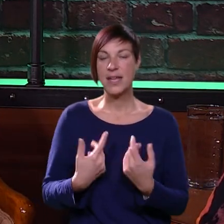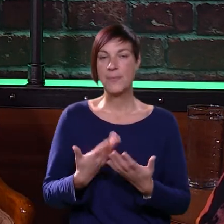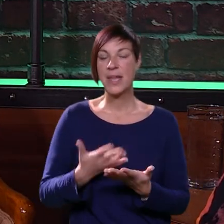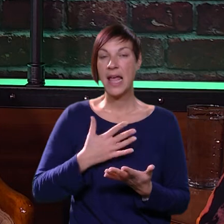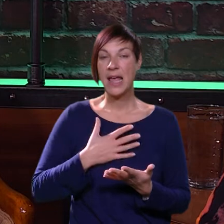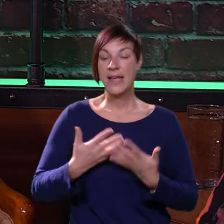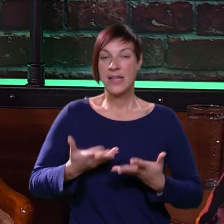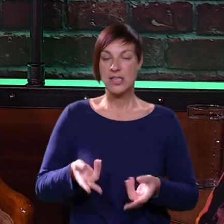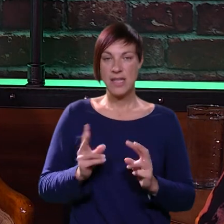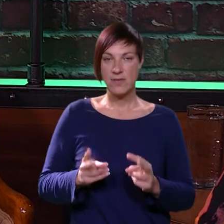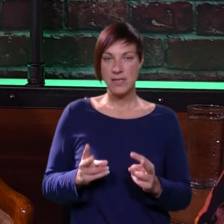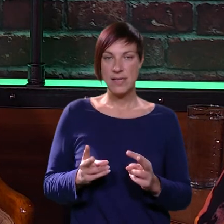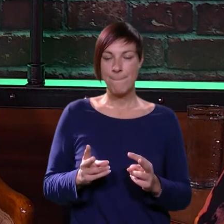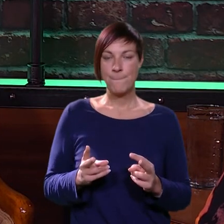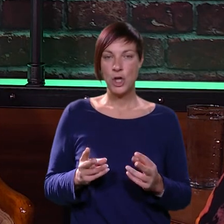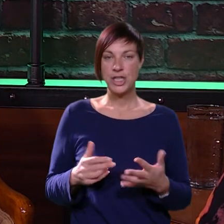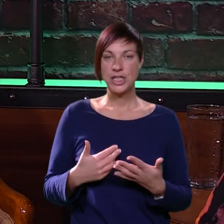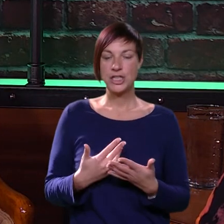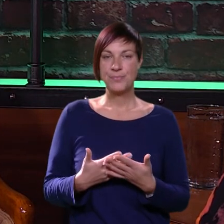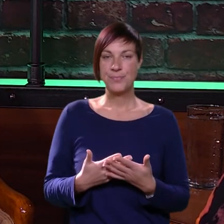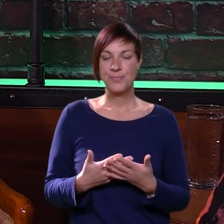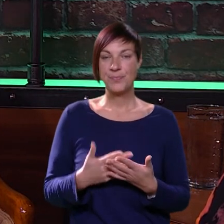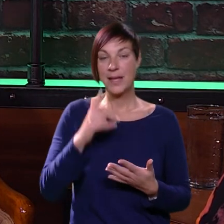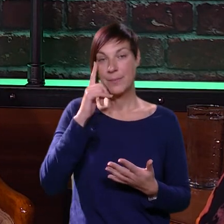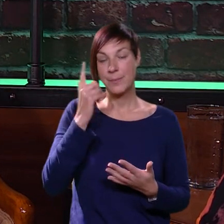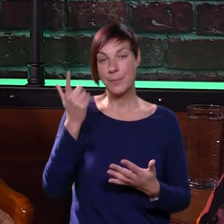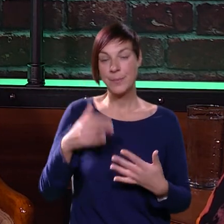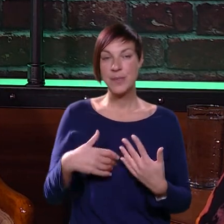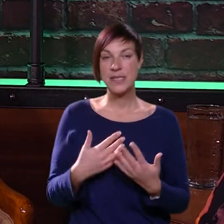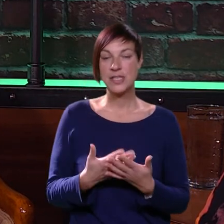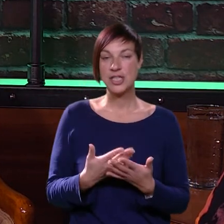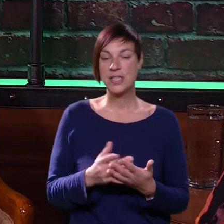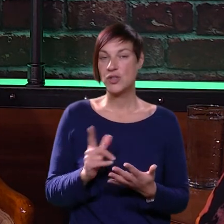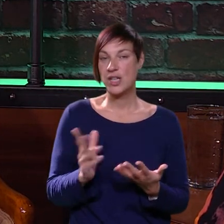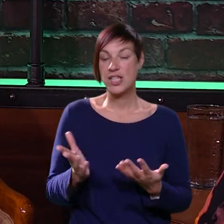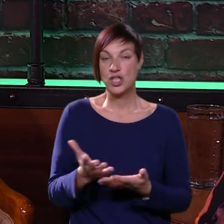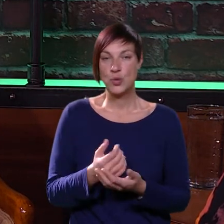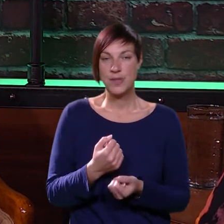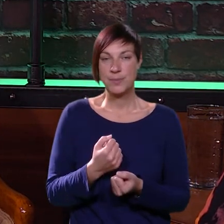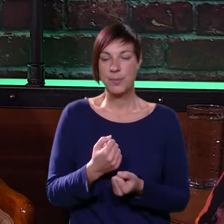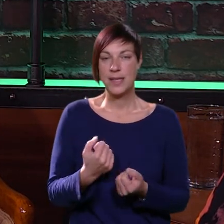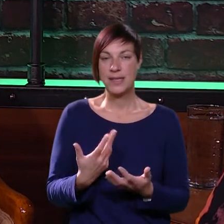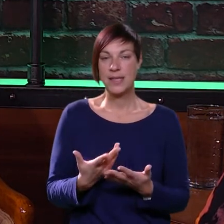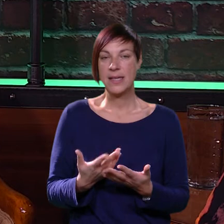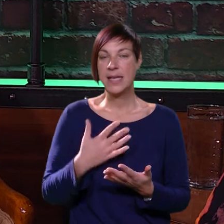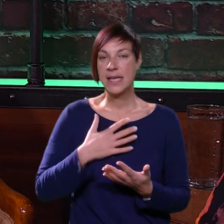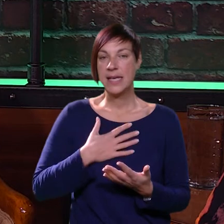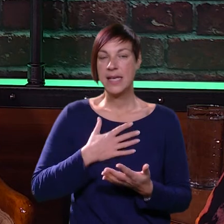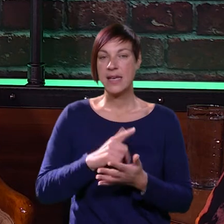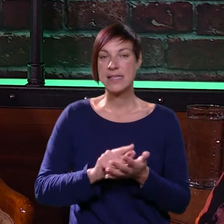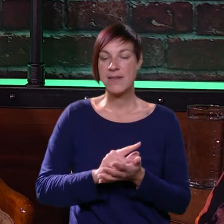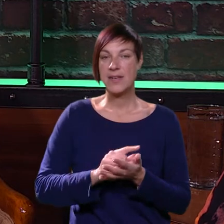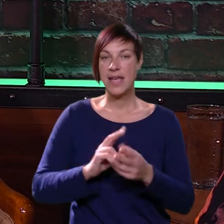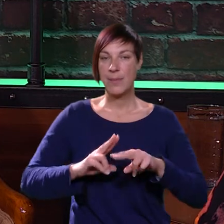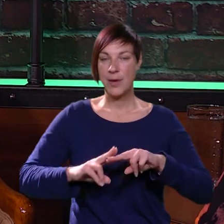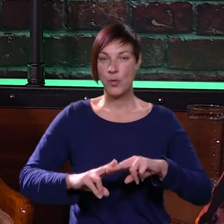ali jednostavno se bojiš, bojiš se jer misliš da to nećeš moći. Ali ovo sam, recimo,